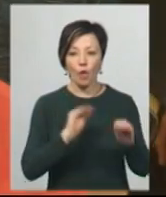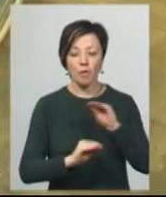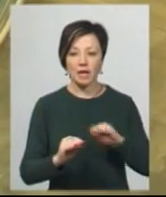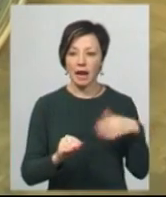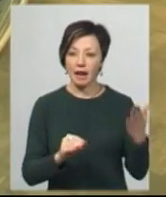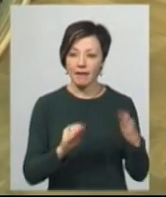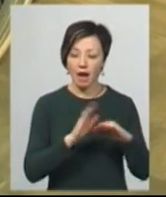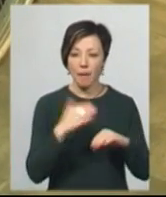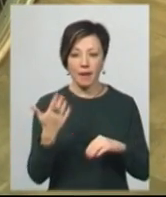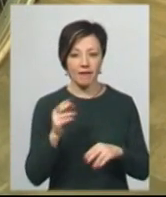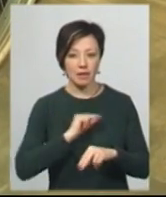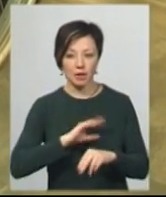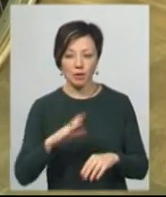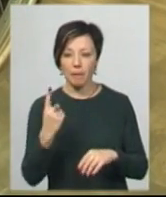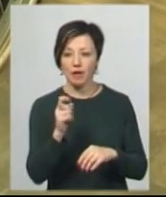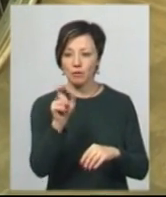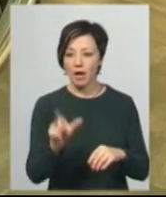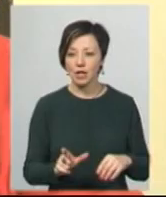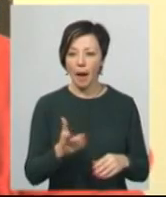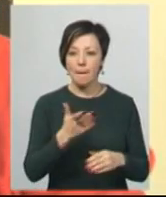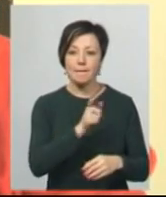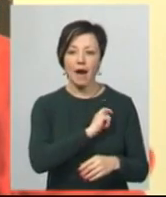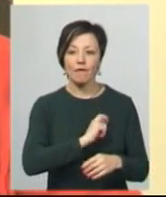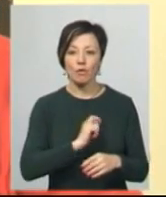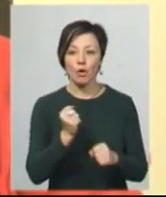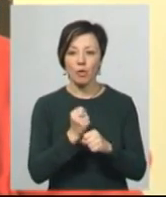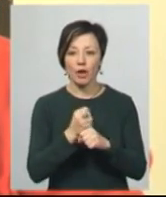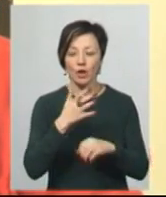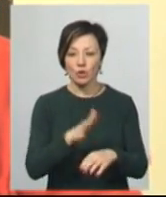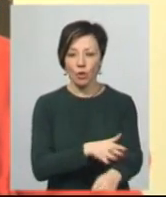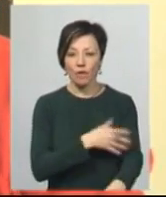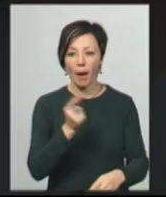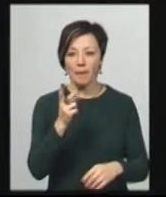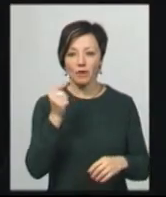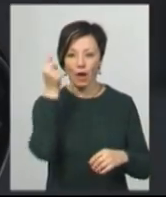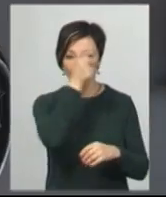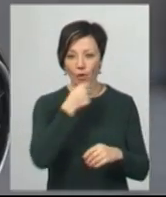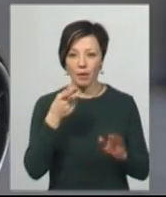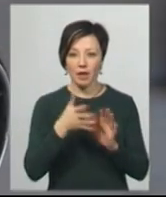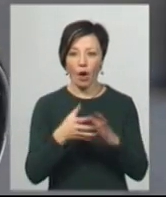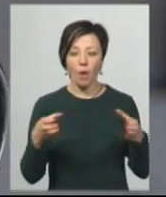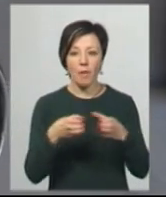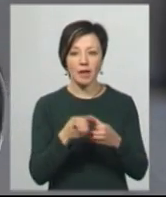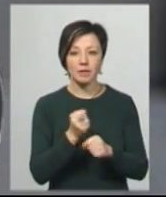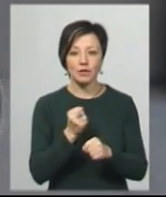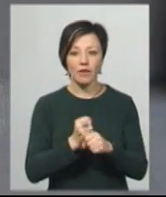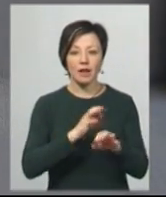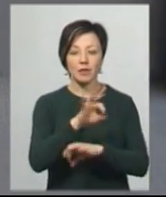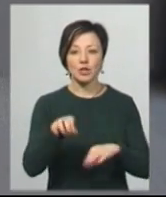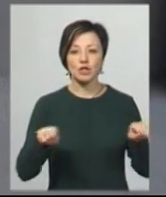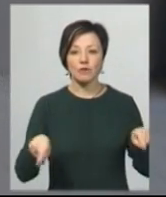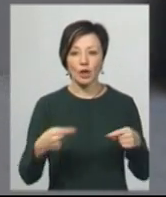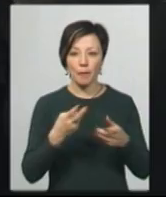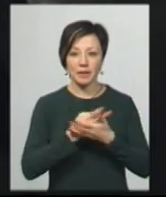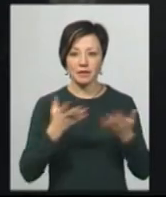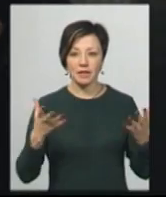працює. Першу пляшечку для парфумів, каже жінка, робила довго. Півтора року я потратила. Команда, яка працювала над проєктом, створила